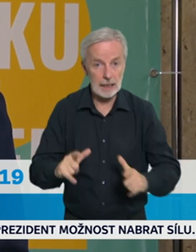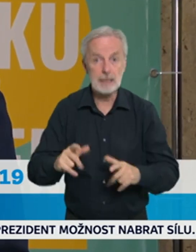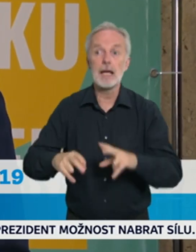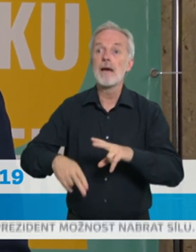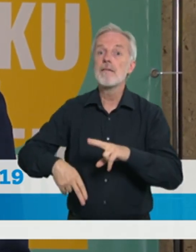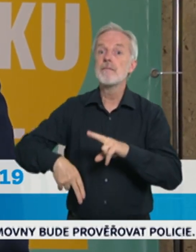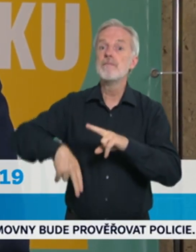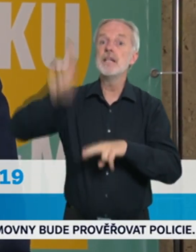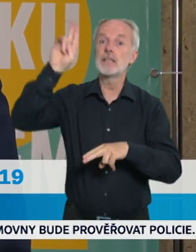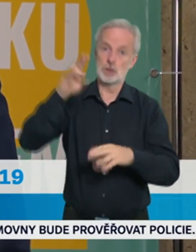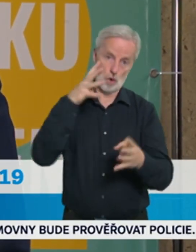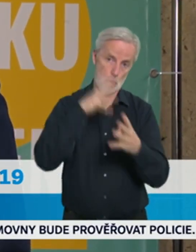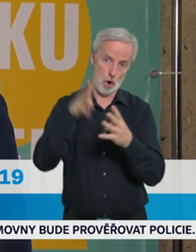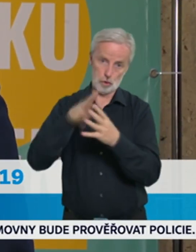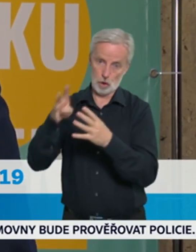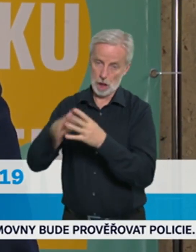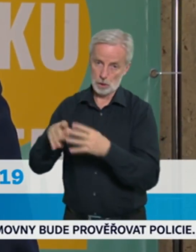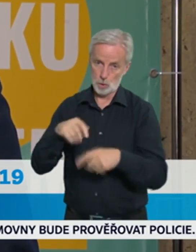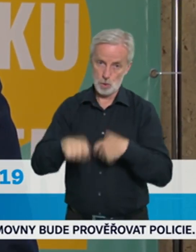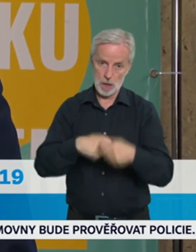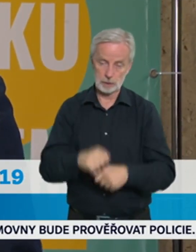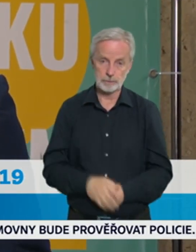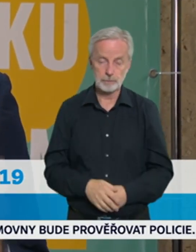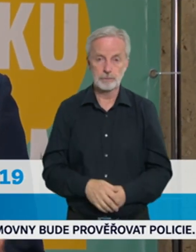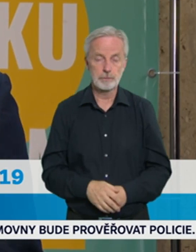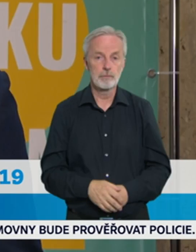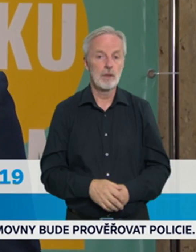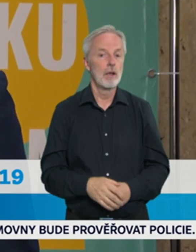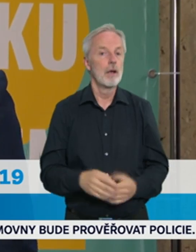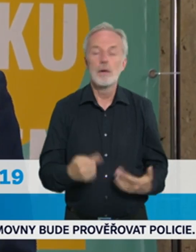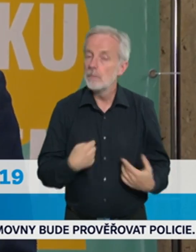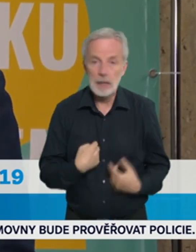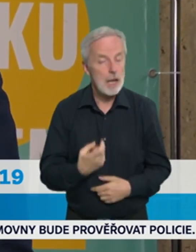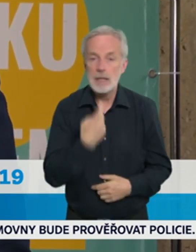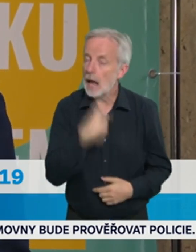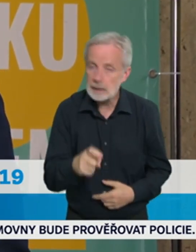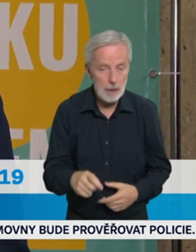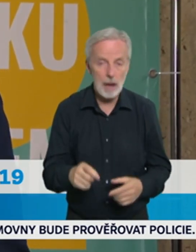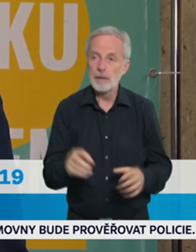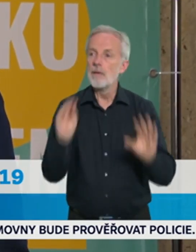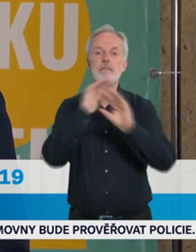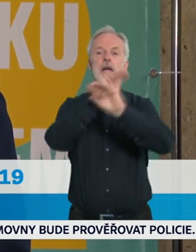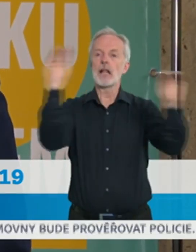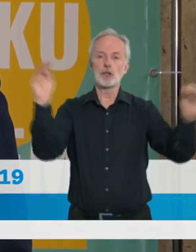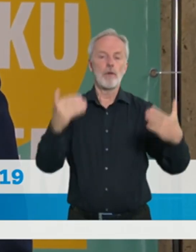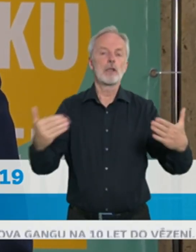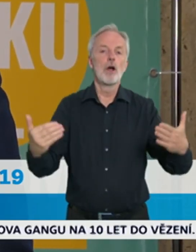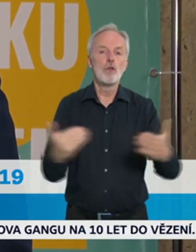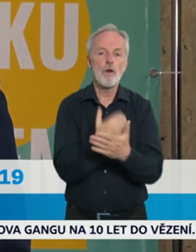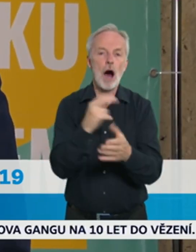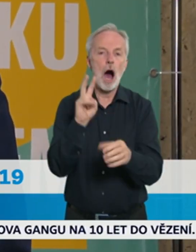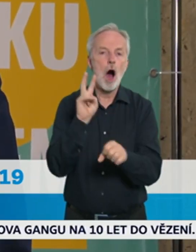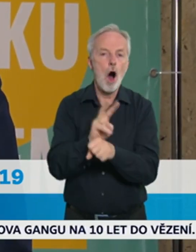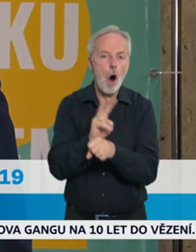protiepidemických opatření. My v tuto chvíli nechceme přijímat žádná nová opatření, nechceme v tuto chvíli